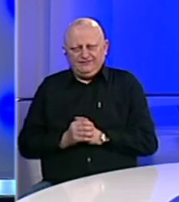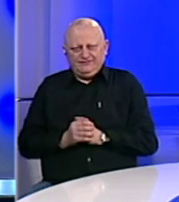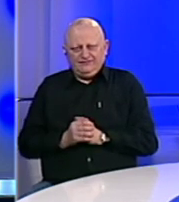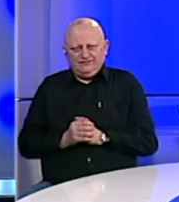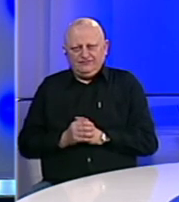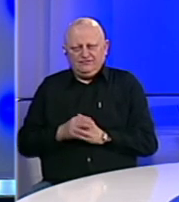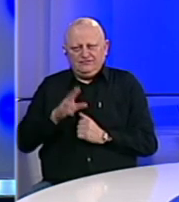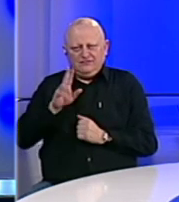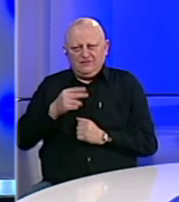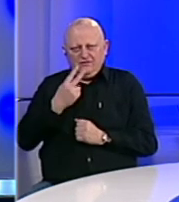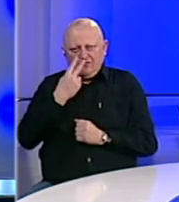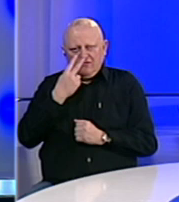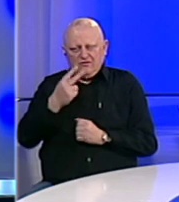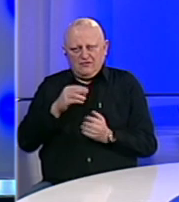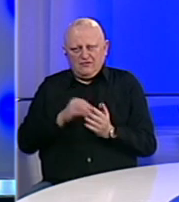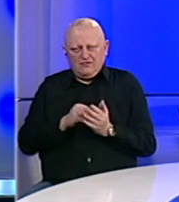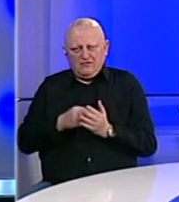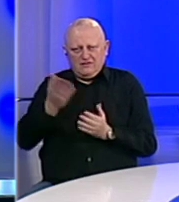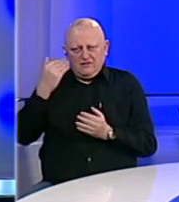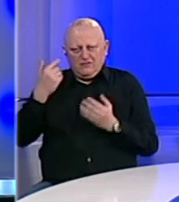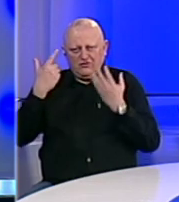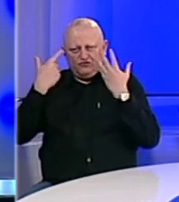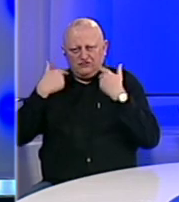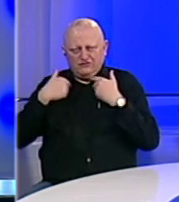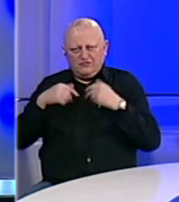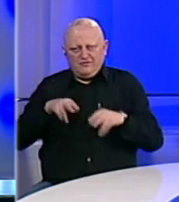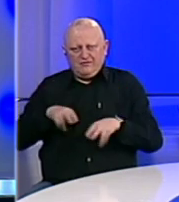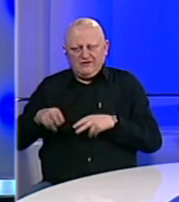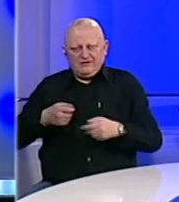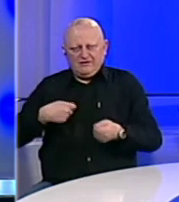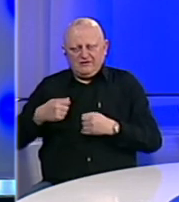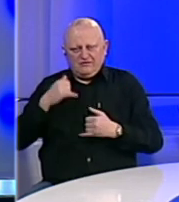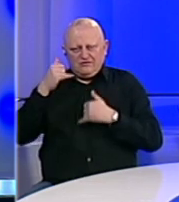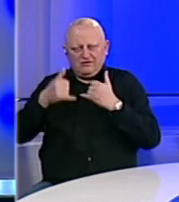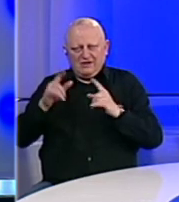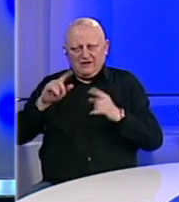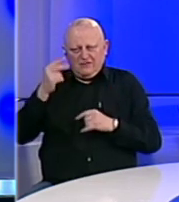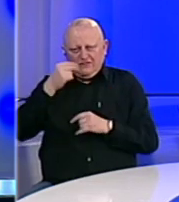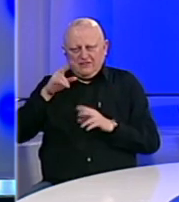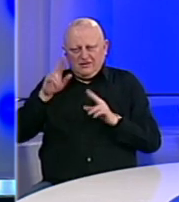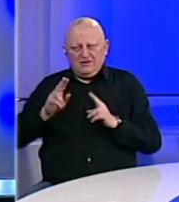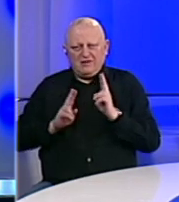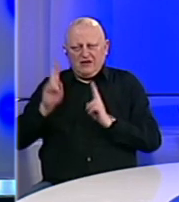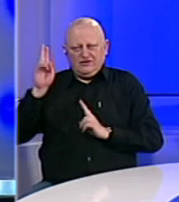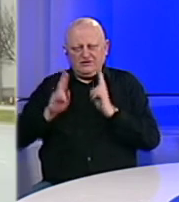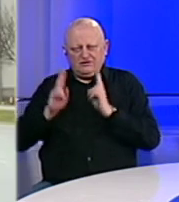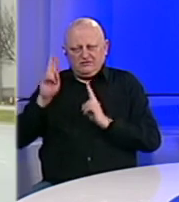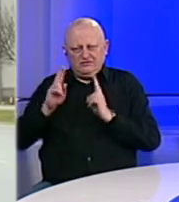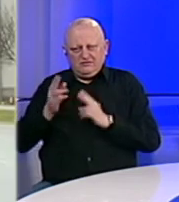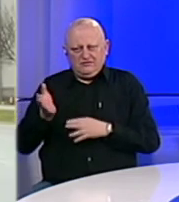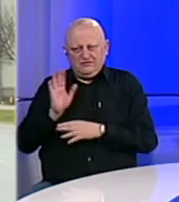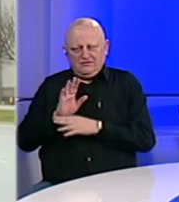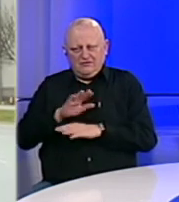Pa mogli smo vidjeti da je još protekle sedmice Resorno ministarstva trgovine i turizma Republike Srpske imalo sastanak sa